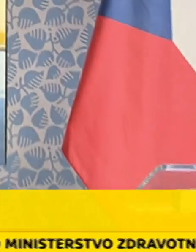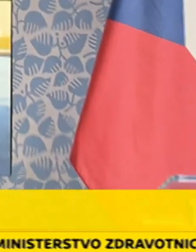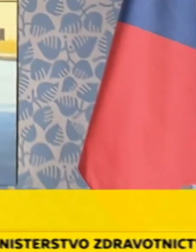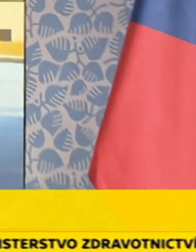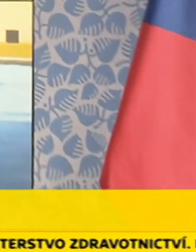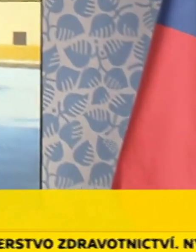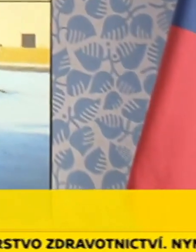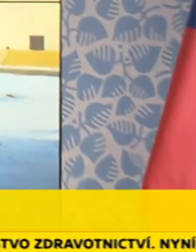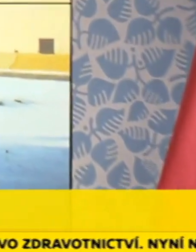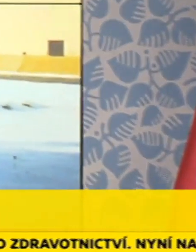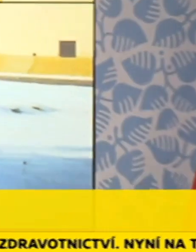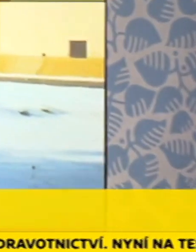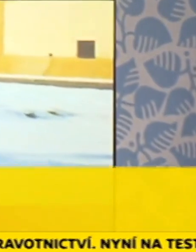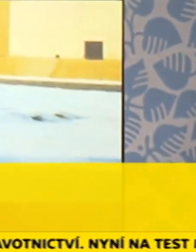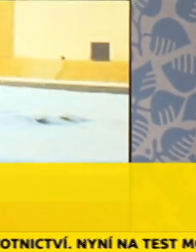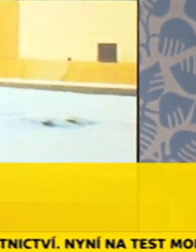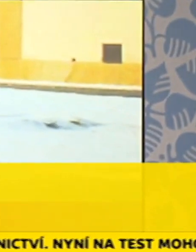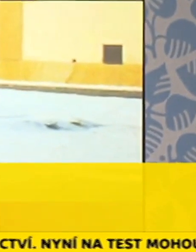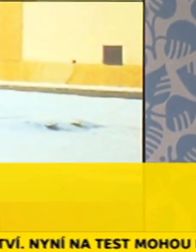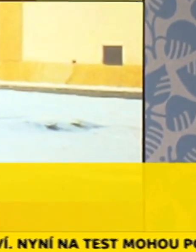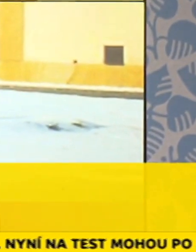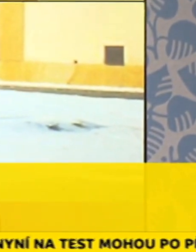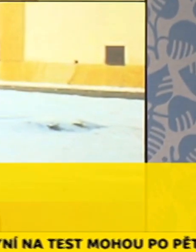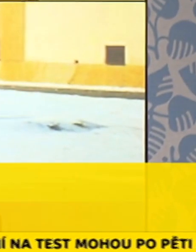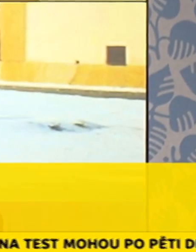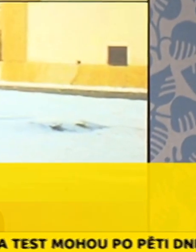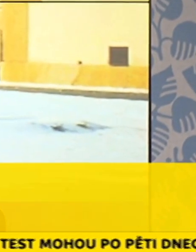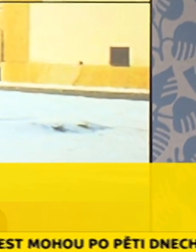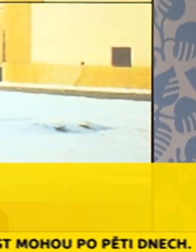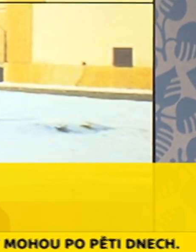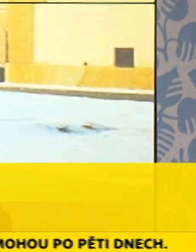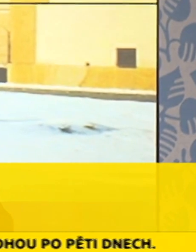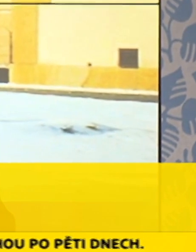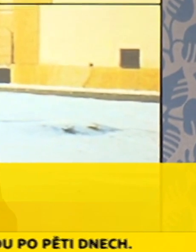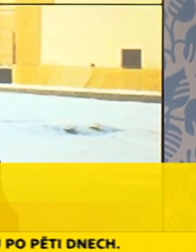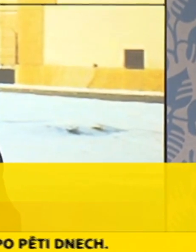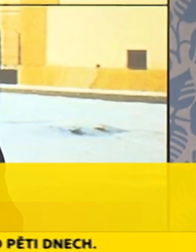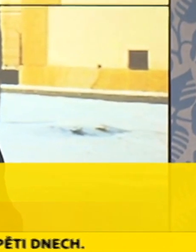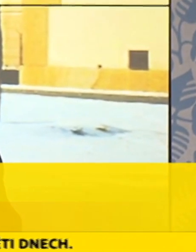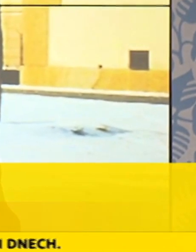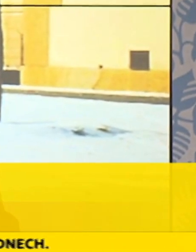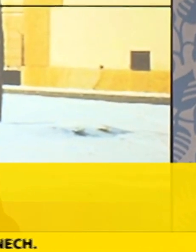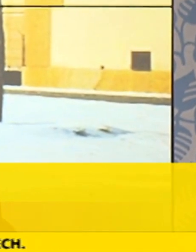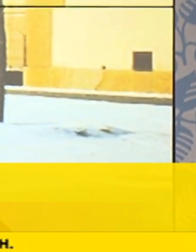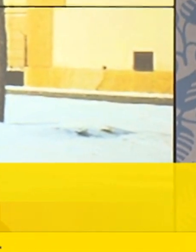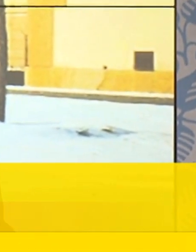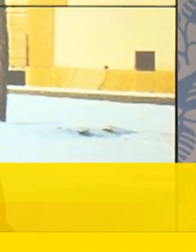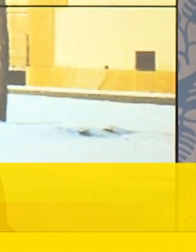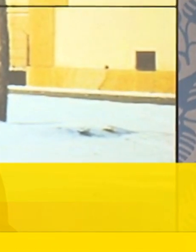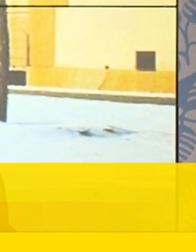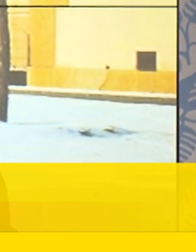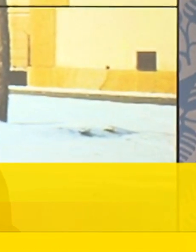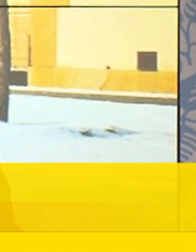Já bych chtěl úvodem omluvit tak jak vám, tak divákům za to, že to trvilo tak dlouho, ale chci vás ujistit, že jsme